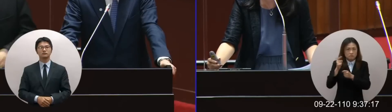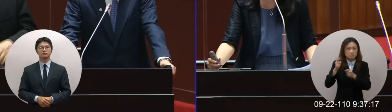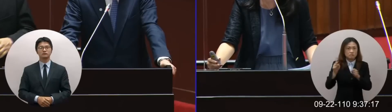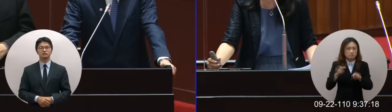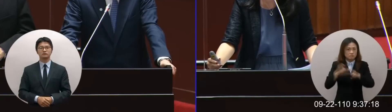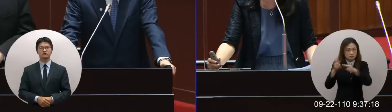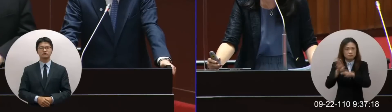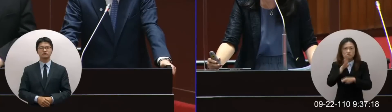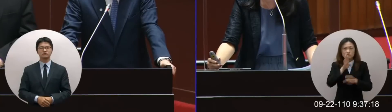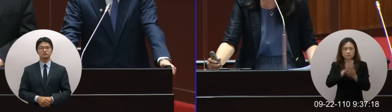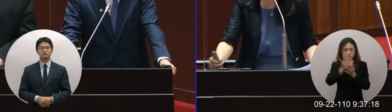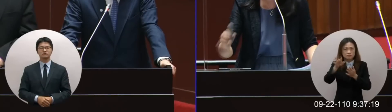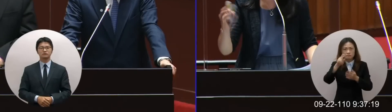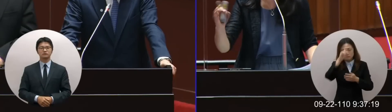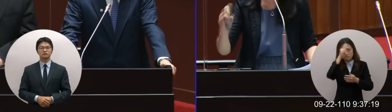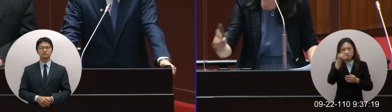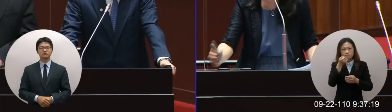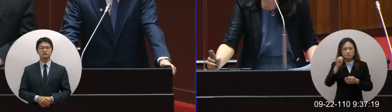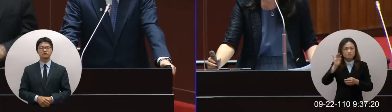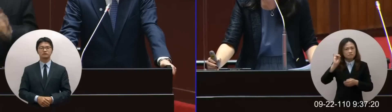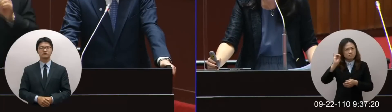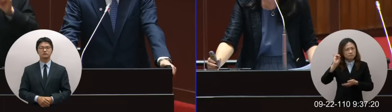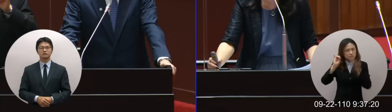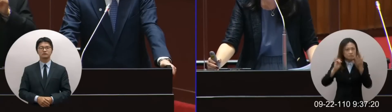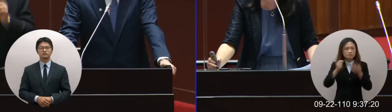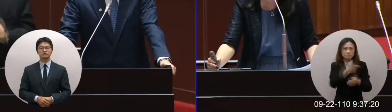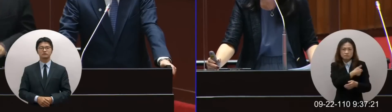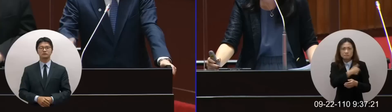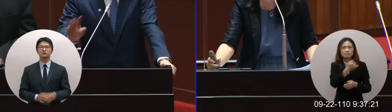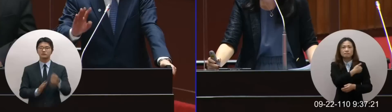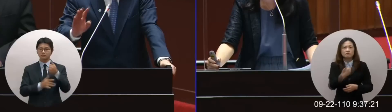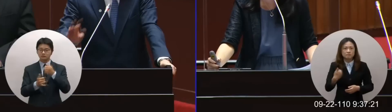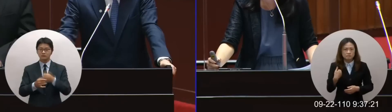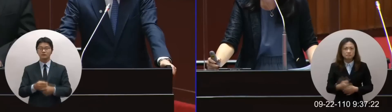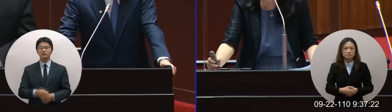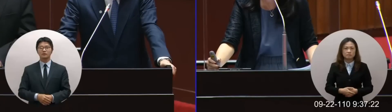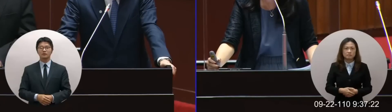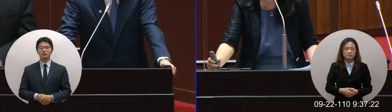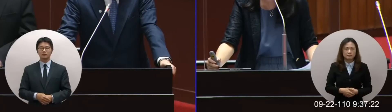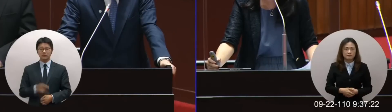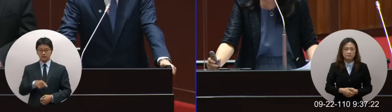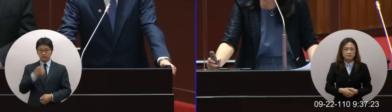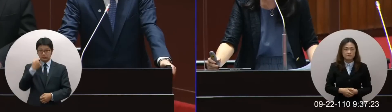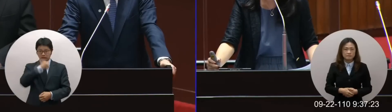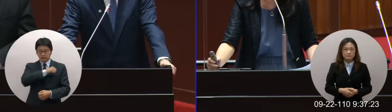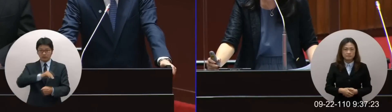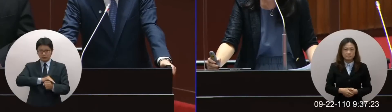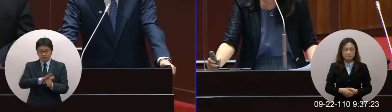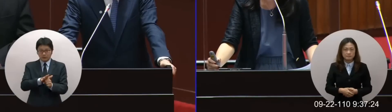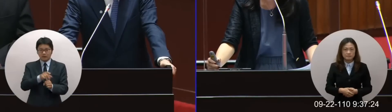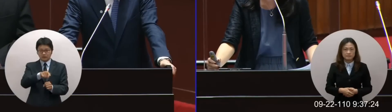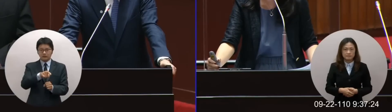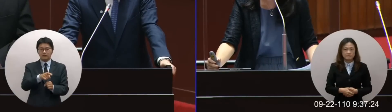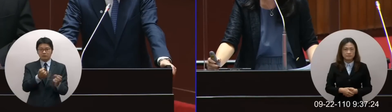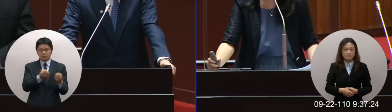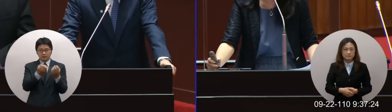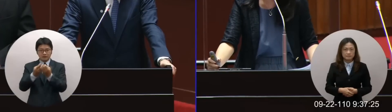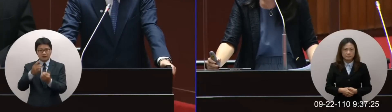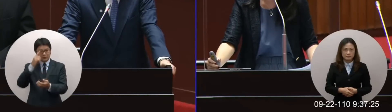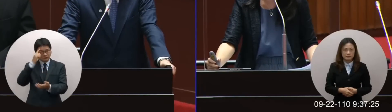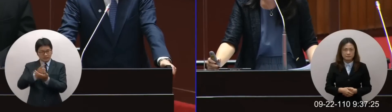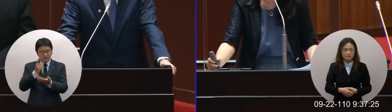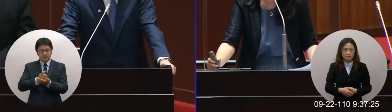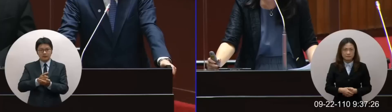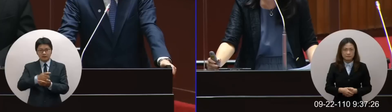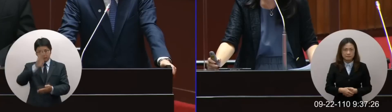人但是我覺得這是一個我們未來一定要走向的方式所以我才會這麼關係絕對不會讓台灣的疫情控制成這樣子每天一